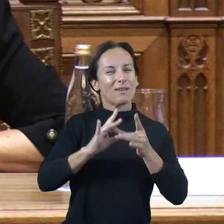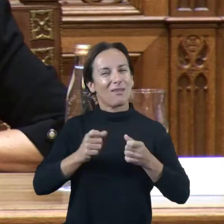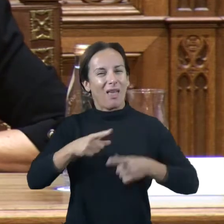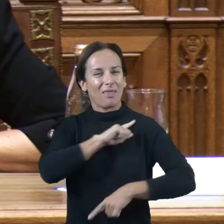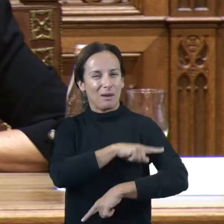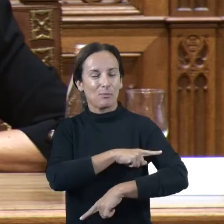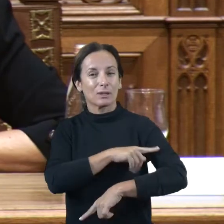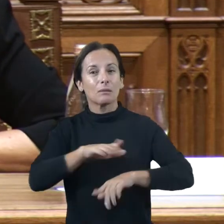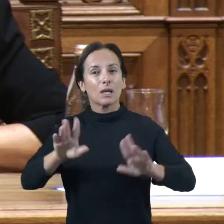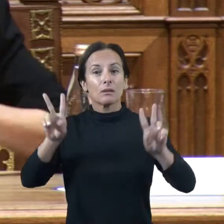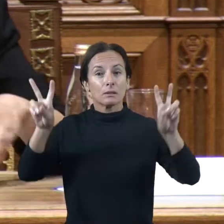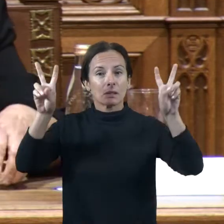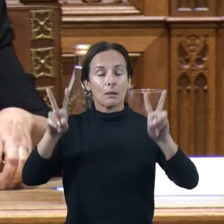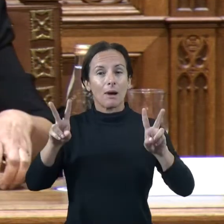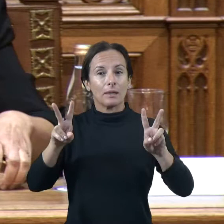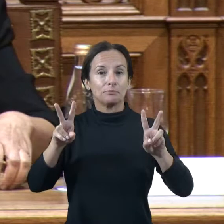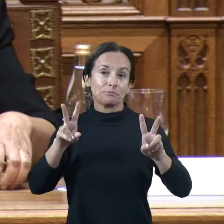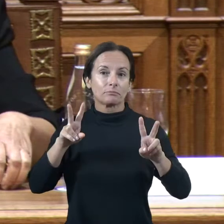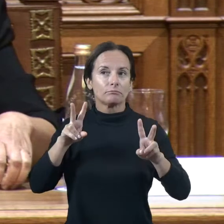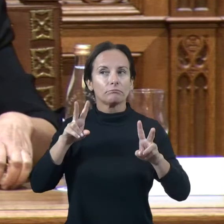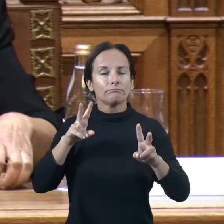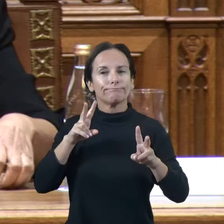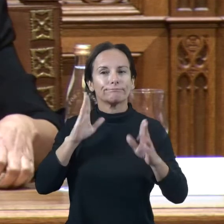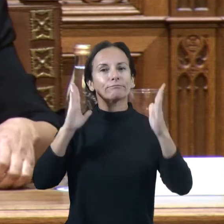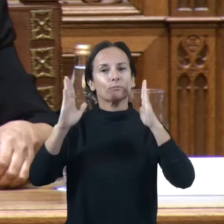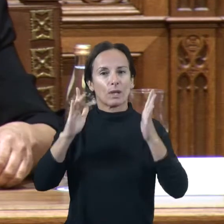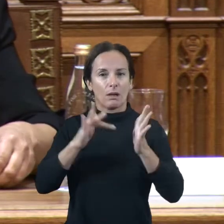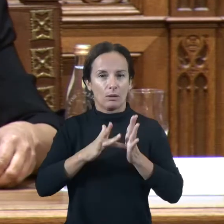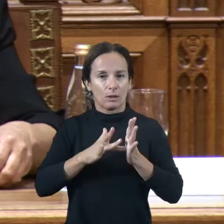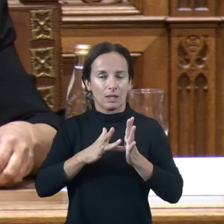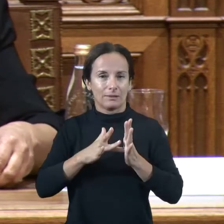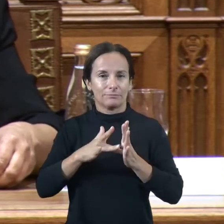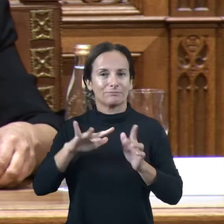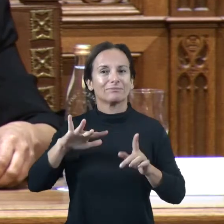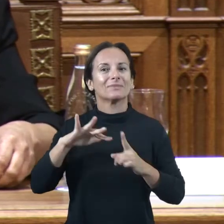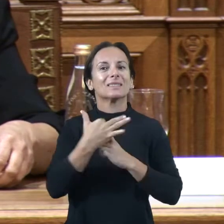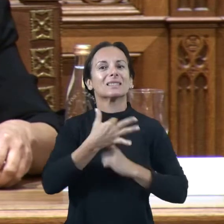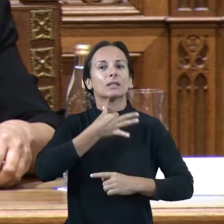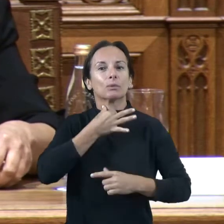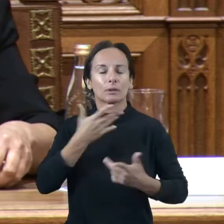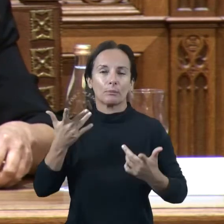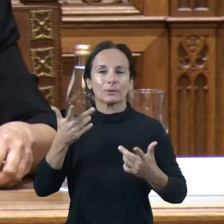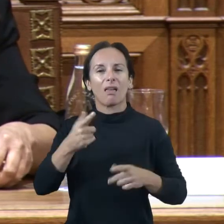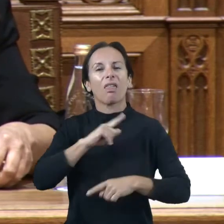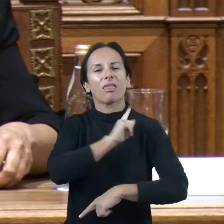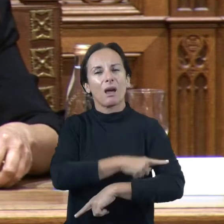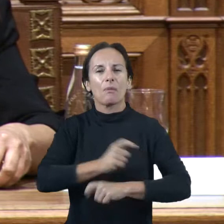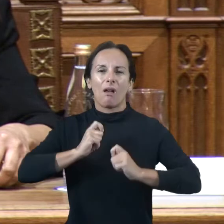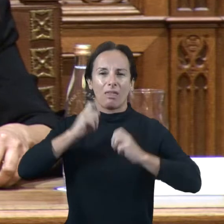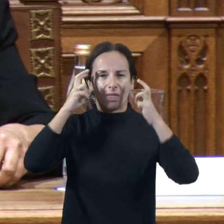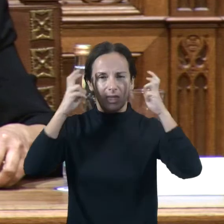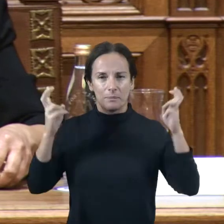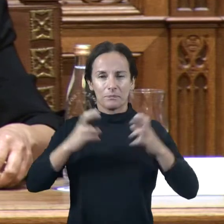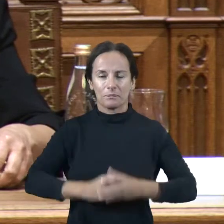'educació i de lliberar, de qualsevol manera, no?, d'aquesta situació que és el Covid. I, també, dir-vos